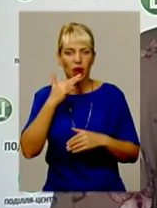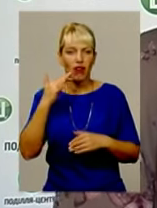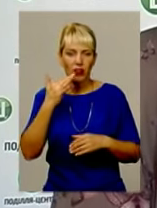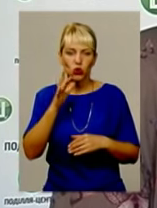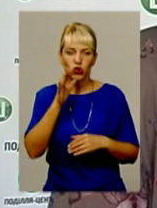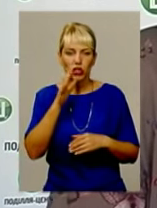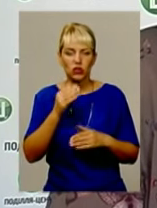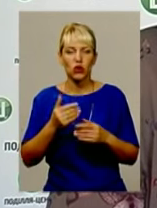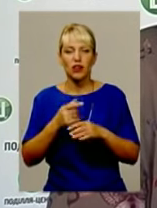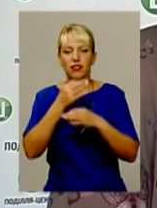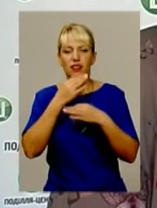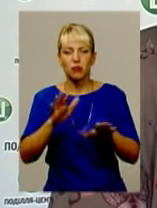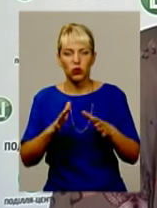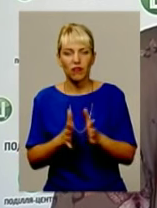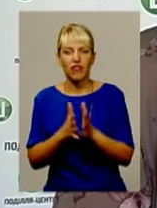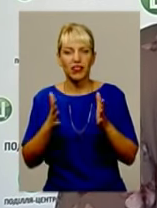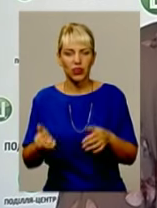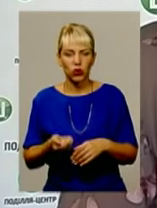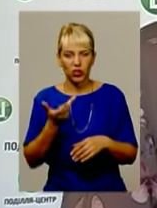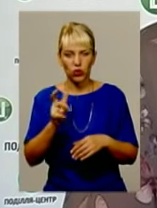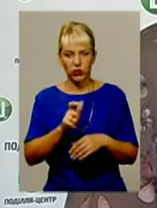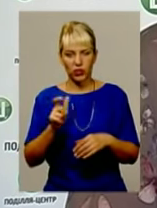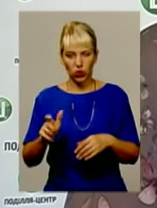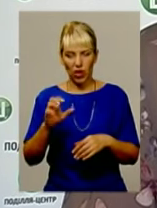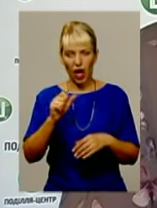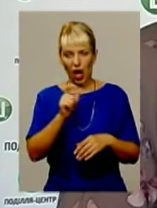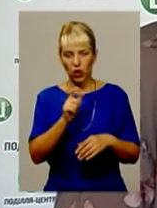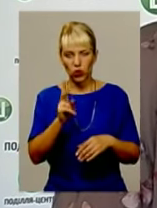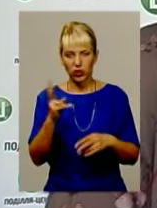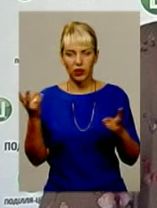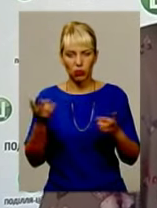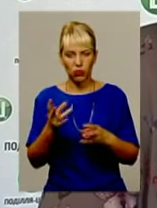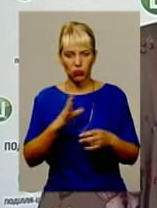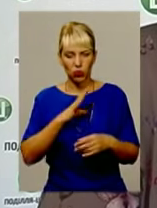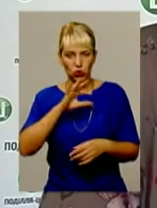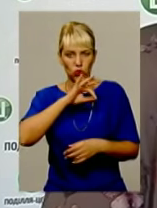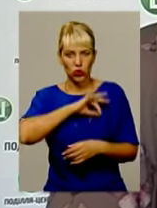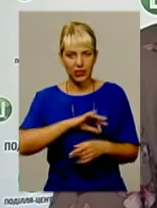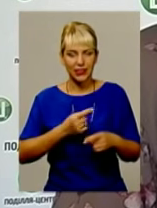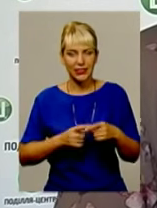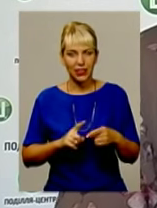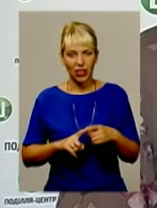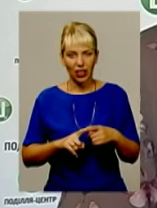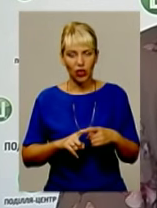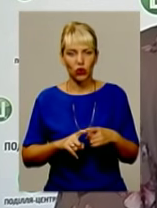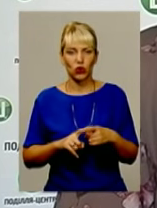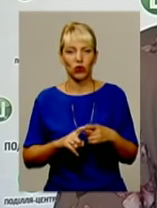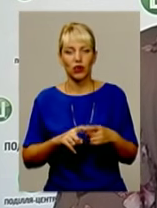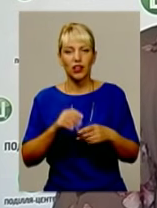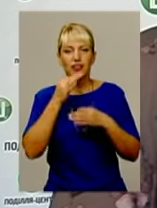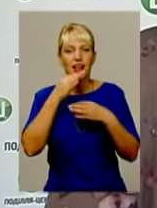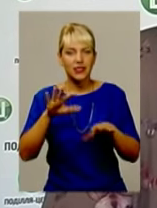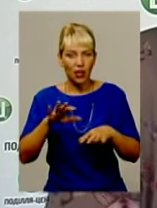до того не подобались великій кількості людей. А люди, яким необхідно було скористатися цією незадоволеністю, вони це